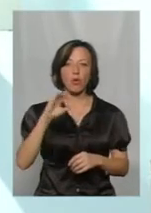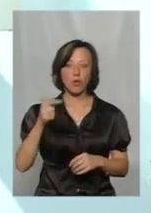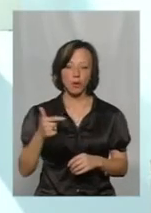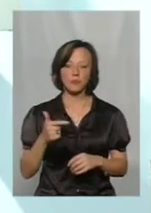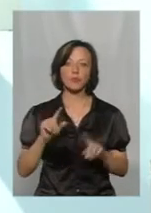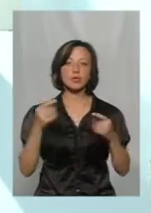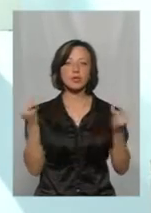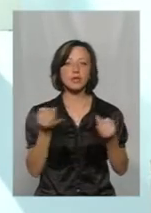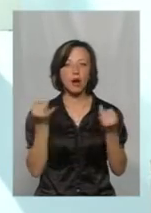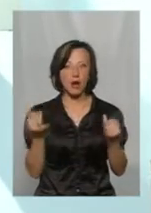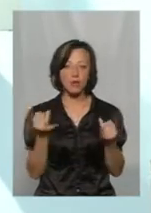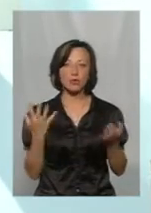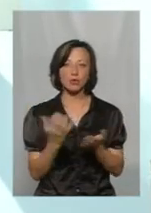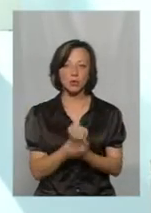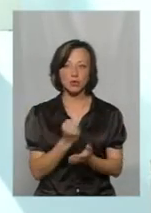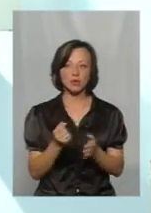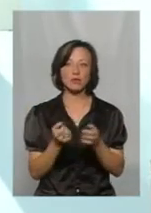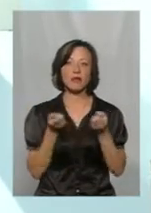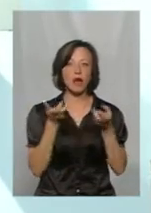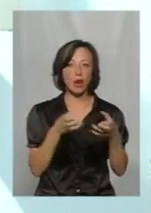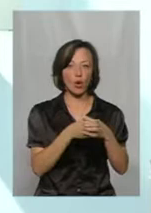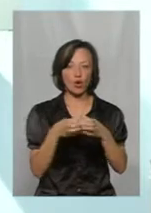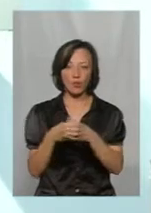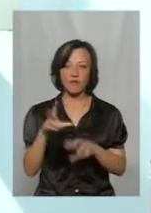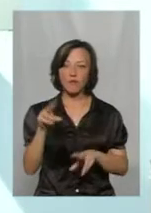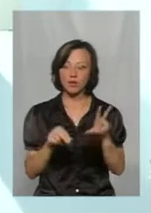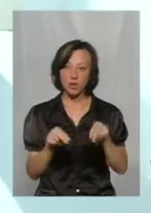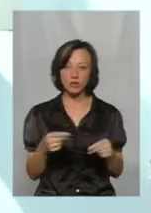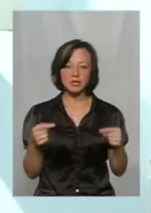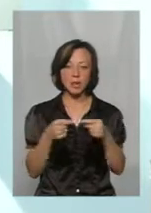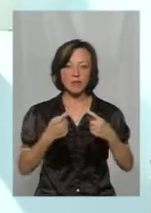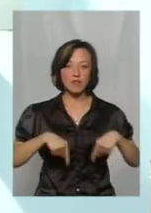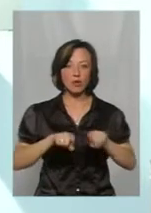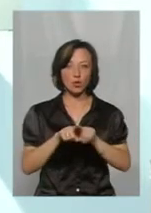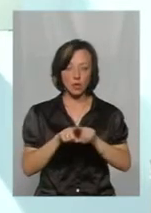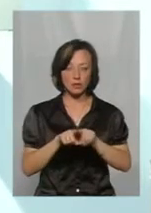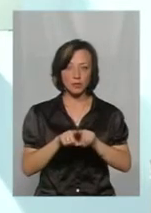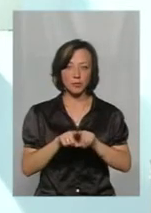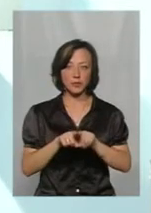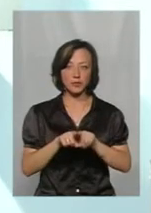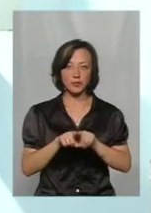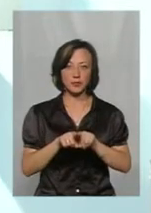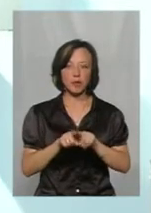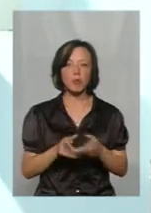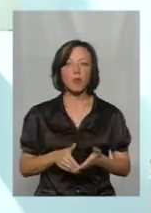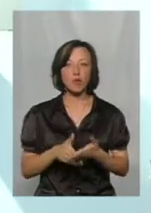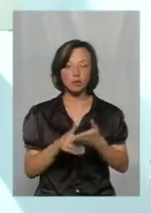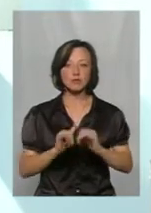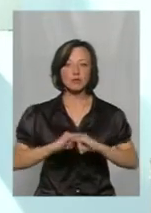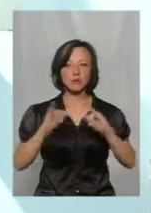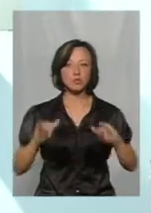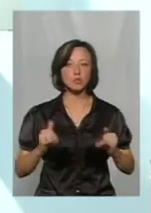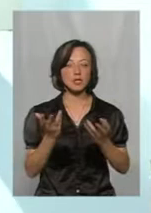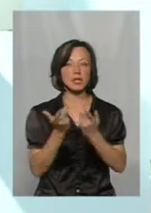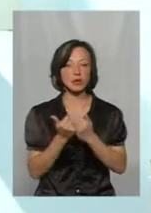Психологія дуже цікава, виходить, у нас було декілька груп. От я вважаю, що саме факультет дав такий поштовх для збільшення